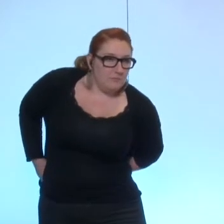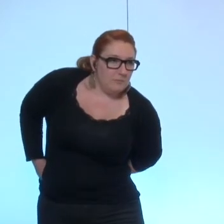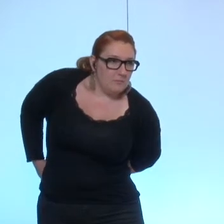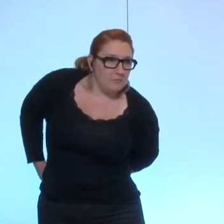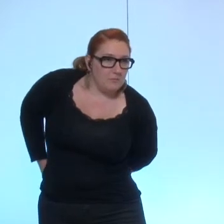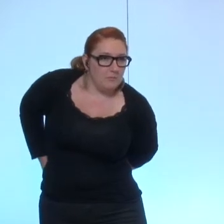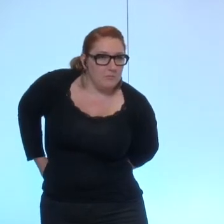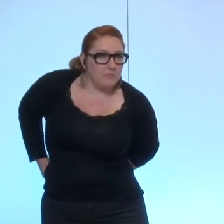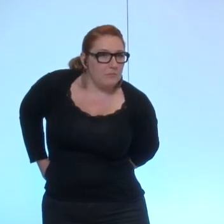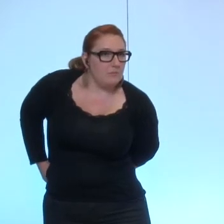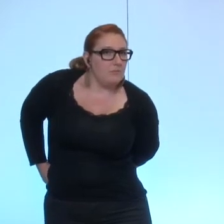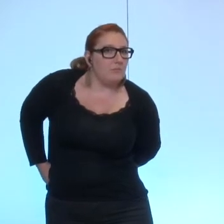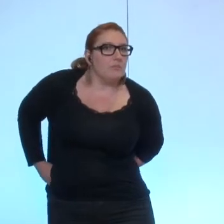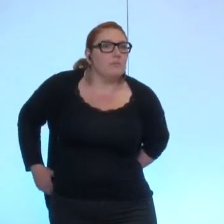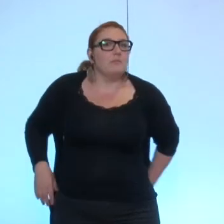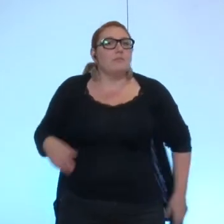Et il arrive.